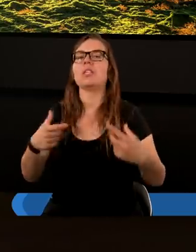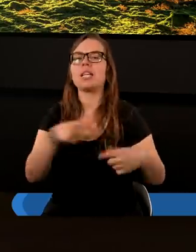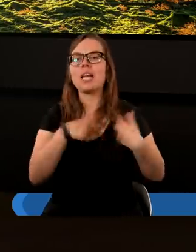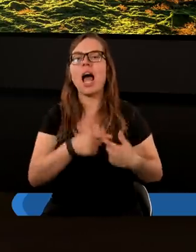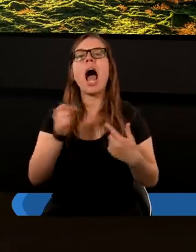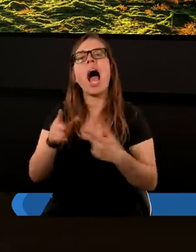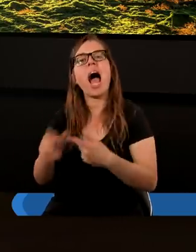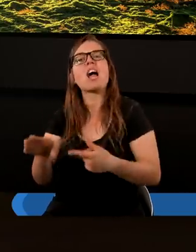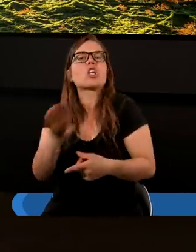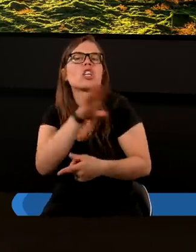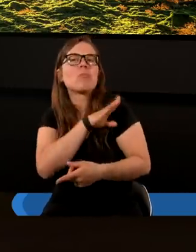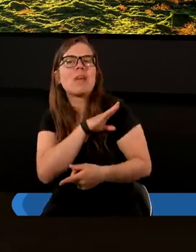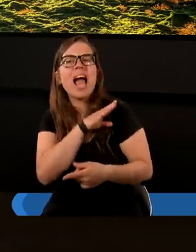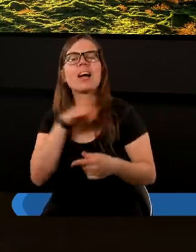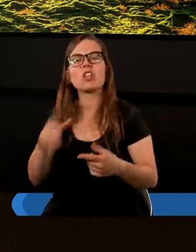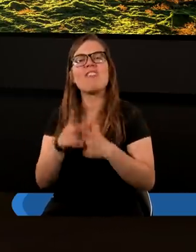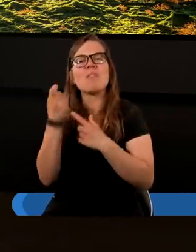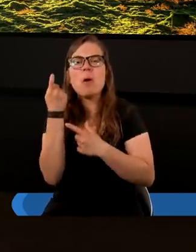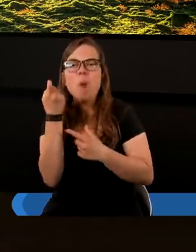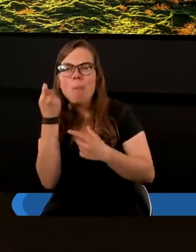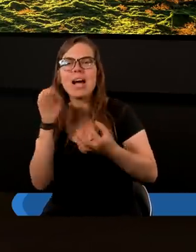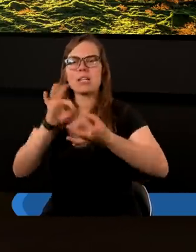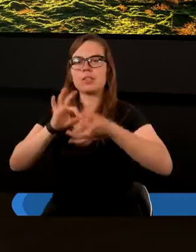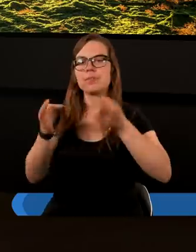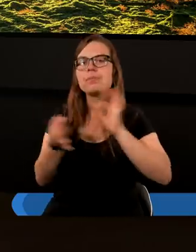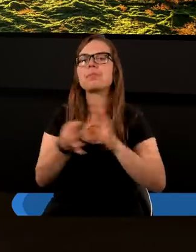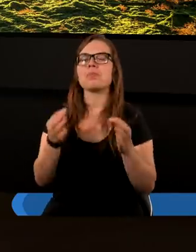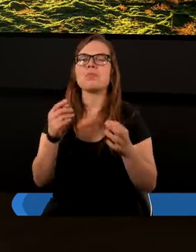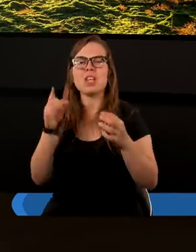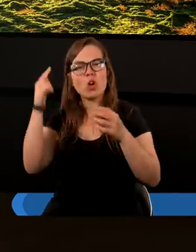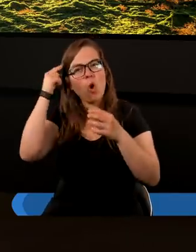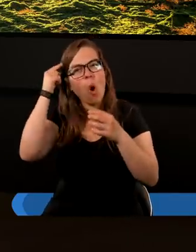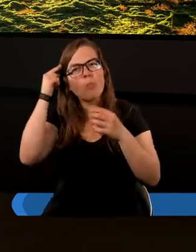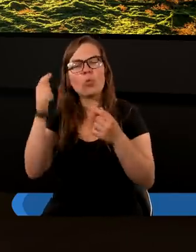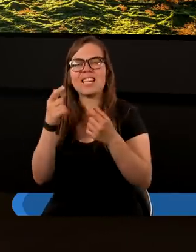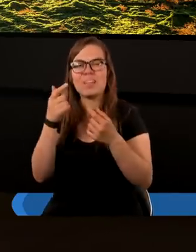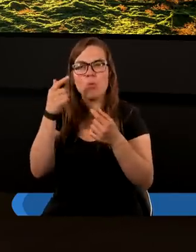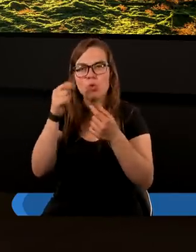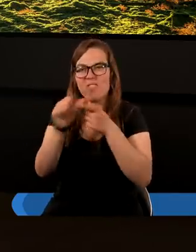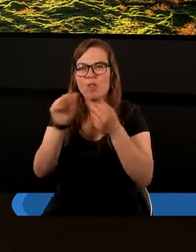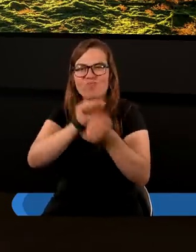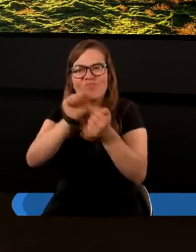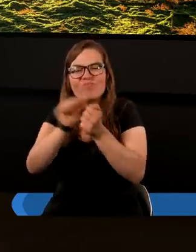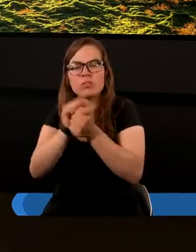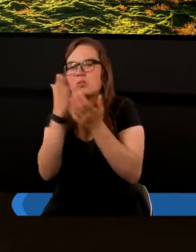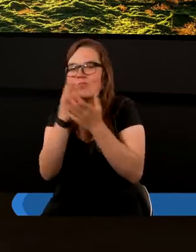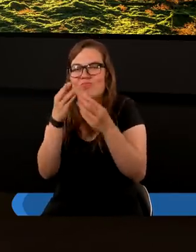w momencie, gdy komórki mózgowe są oczywiście